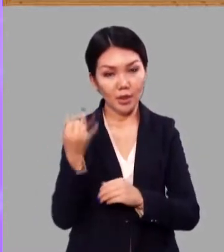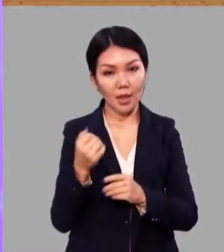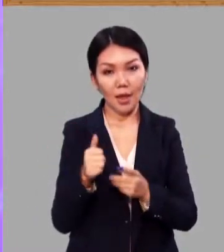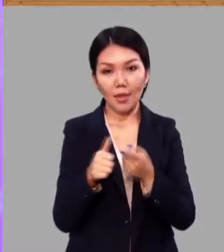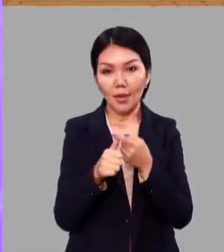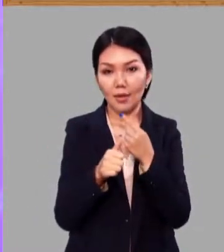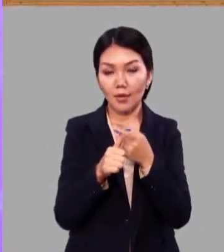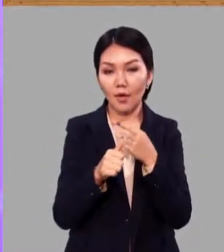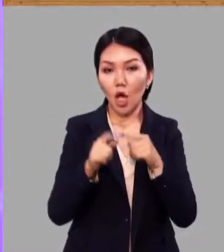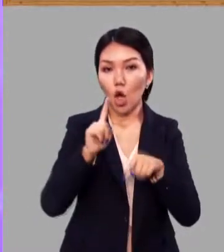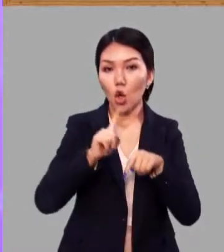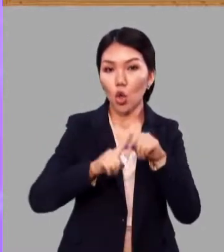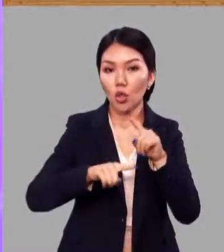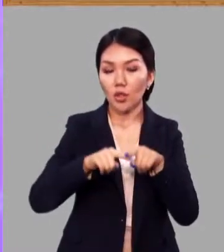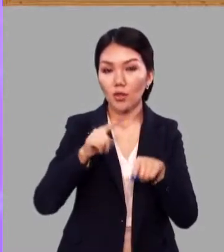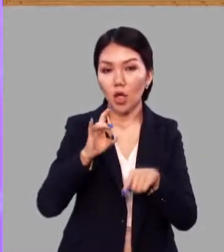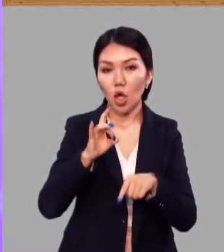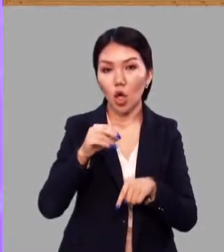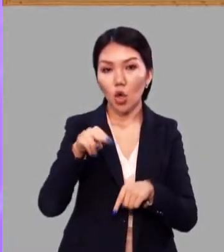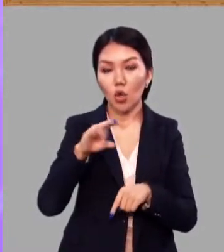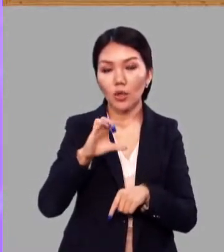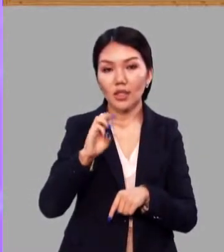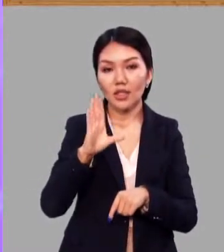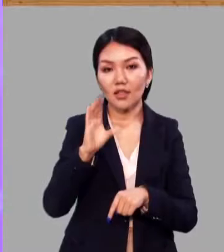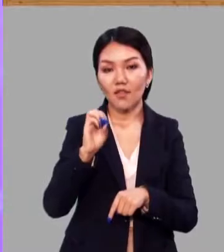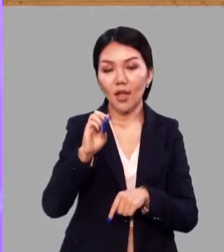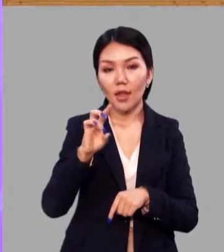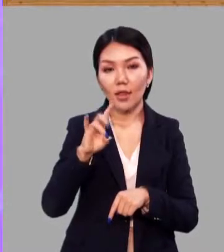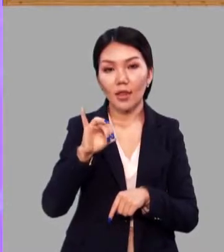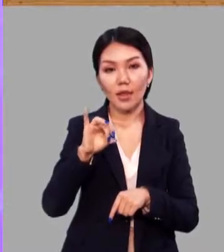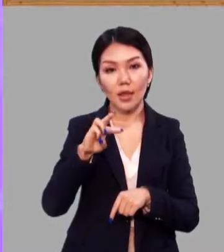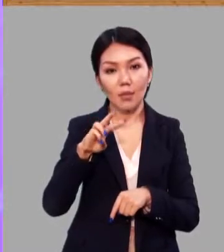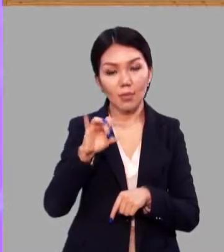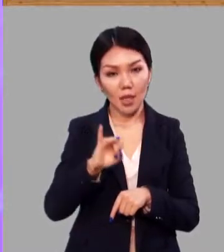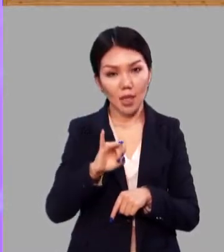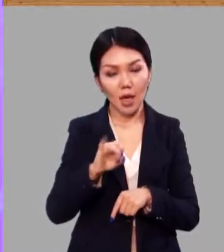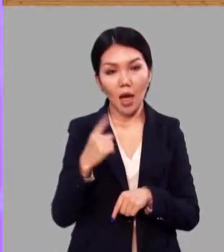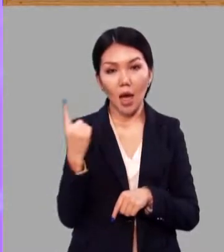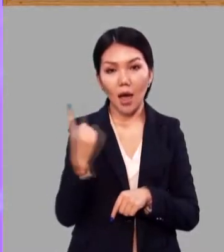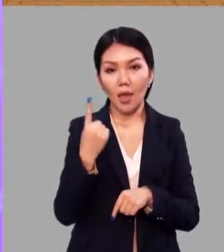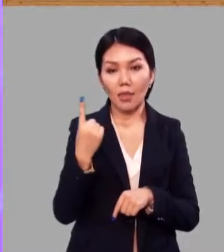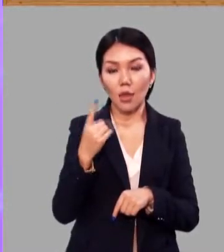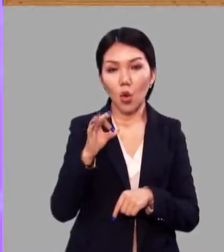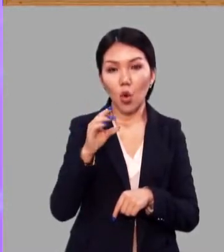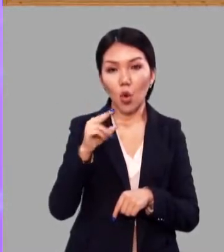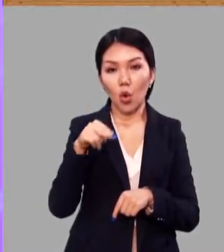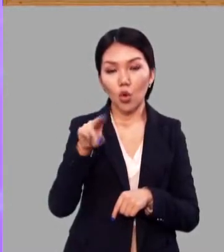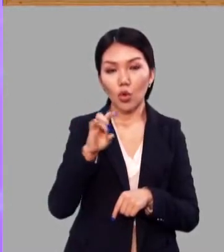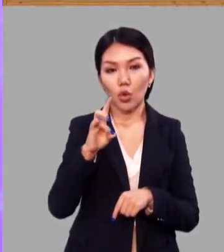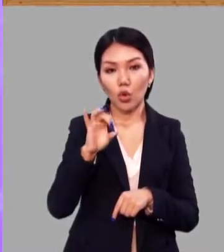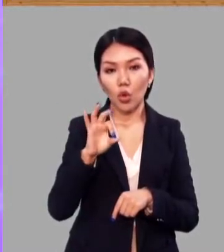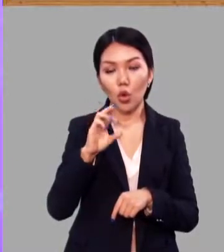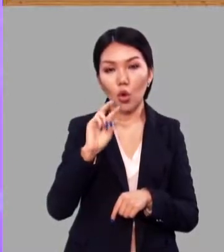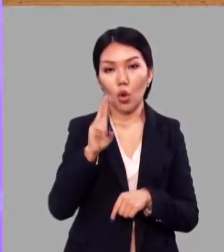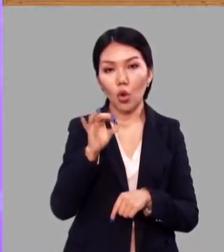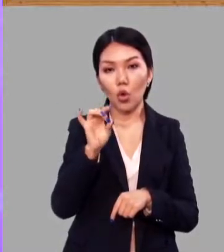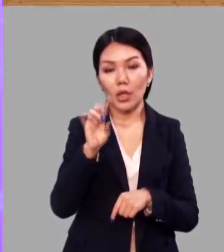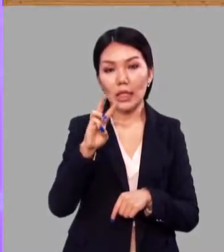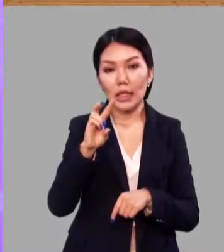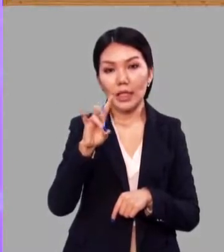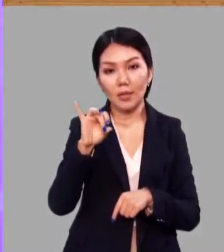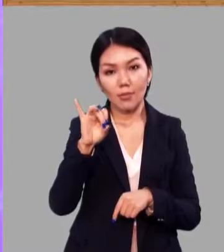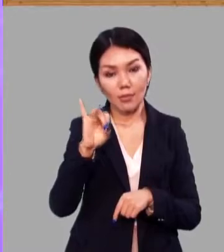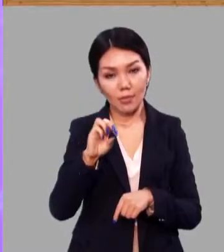называют родственными однокоренными словами, а общую часть всех